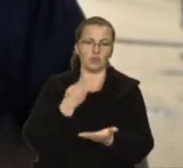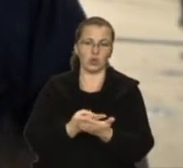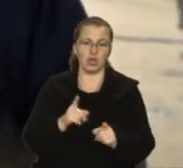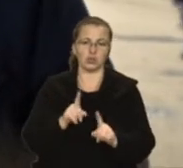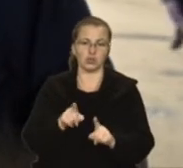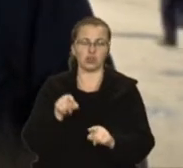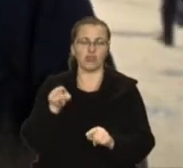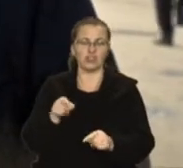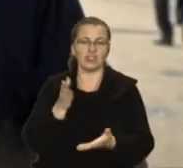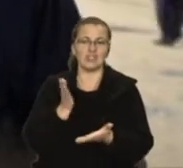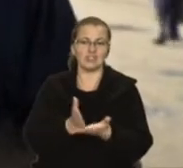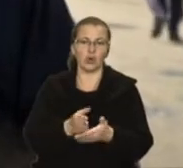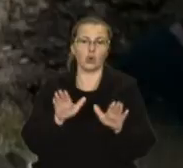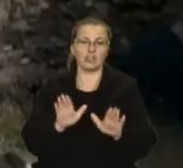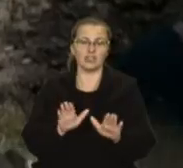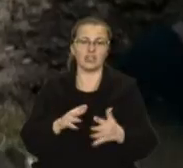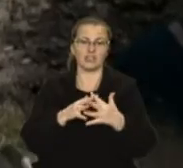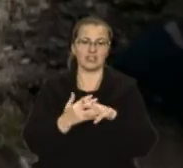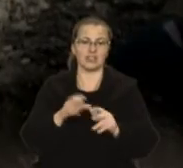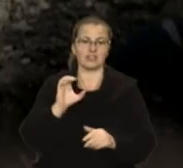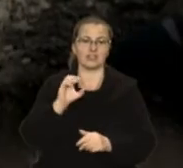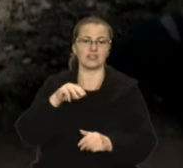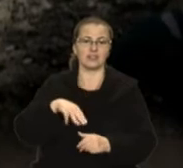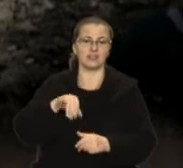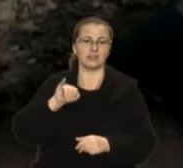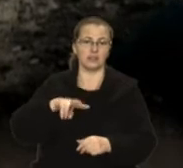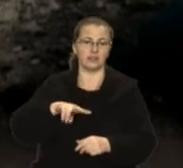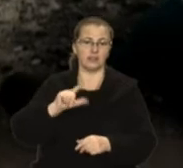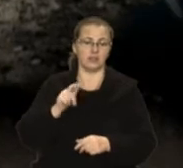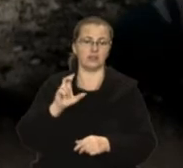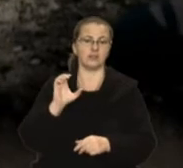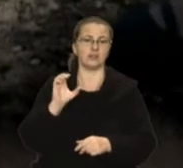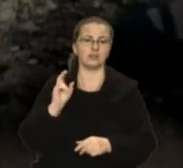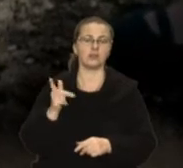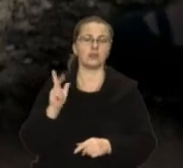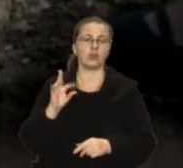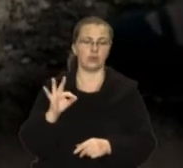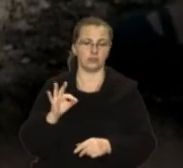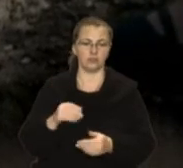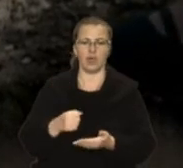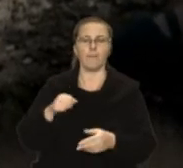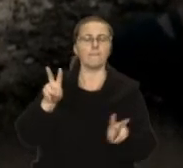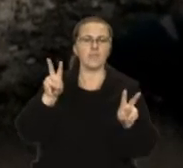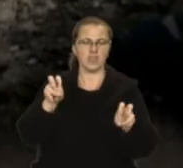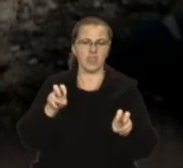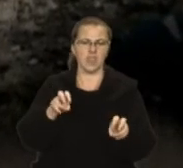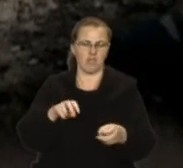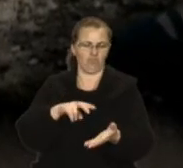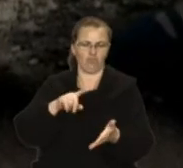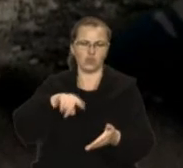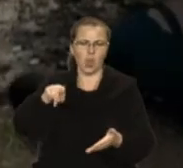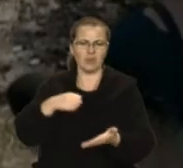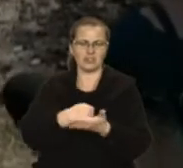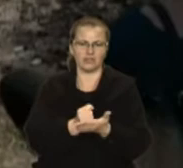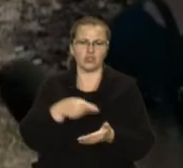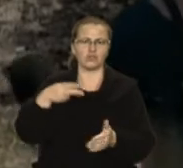що вона знаходиться тільки в селі Стільсько. Номер пам'ятки археології затверджений Міністерством культури у 2007 році.